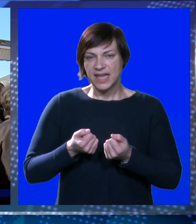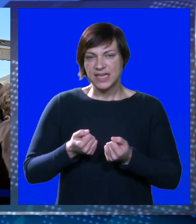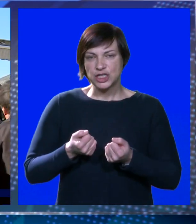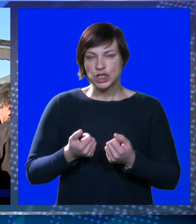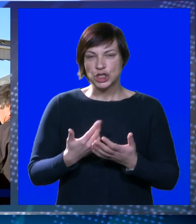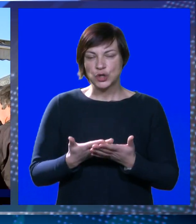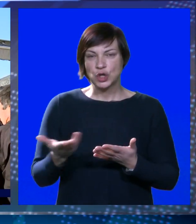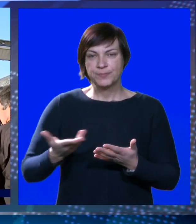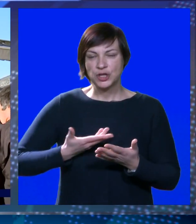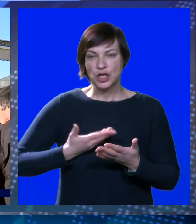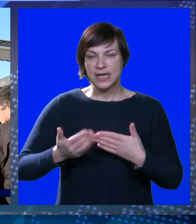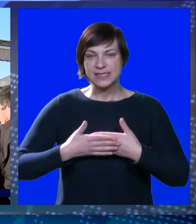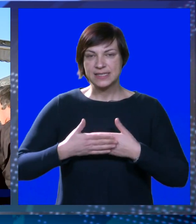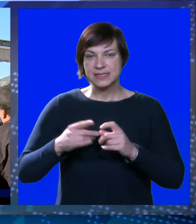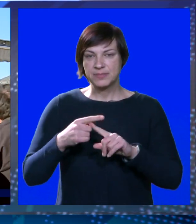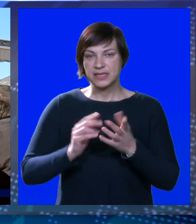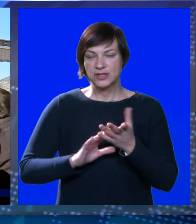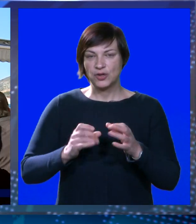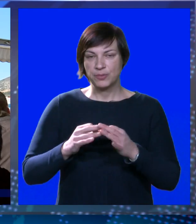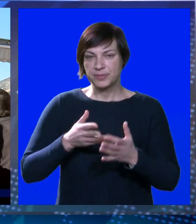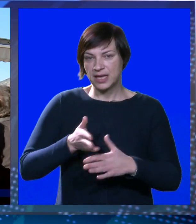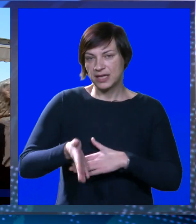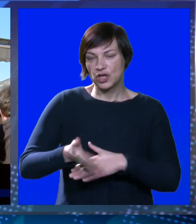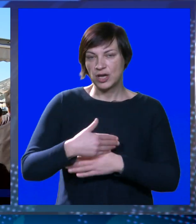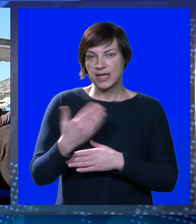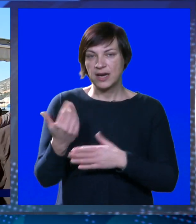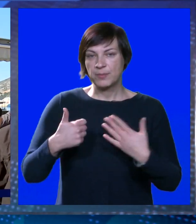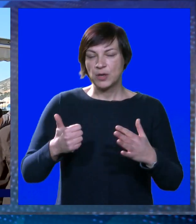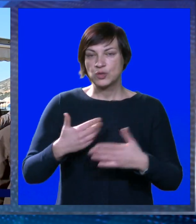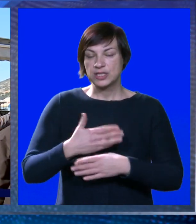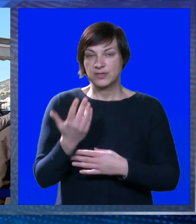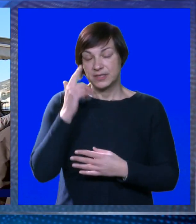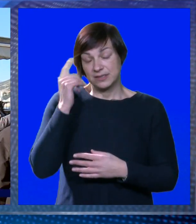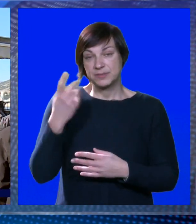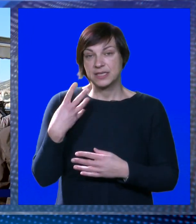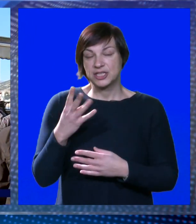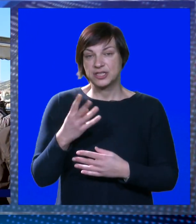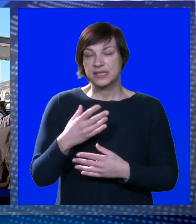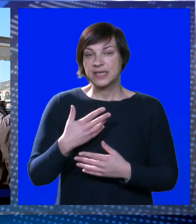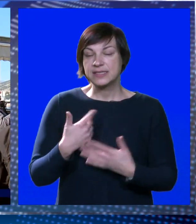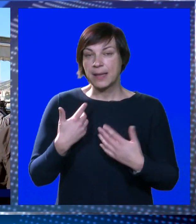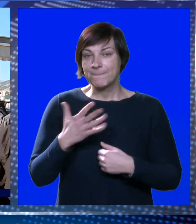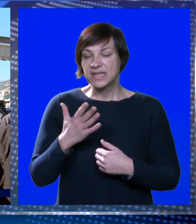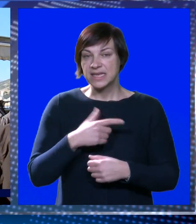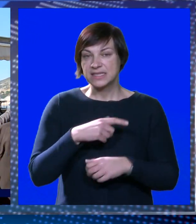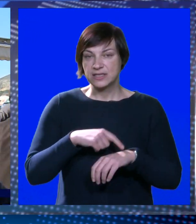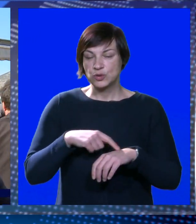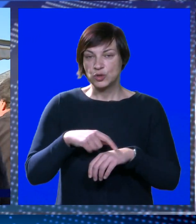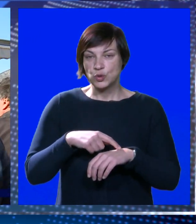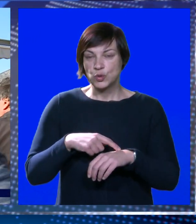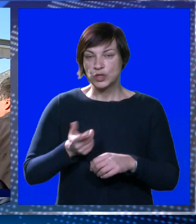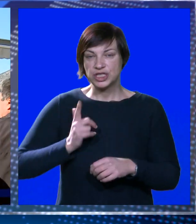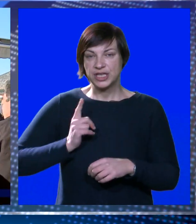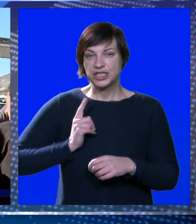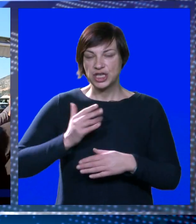preteško dolaziti ispred Tomija, doje rampa u šest ura, otvara i zamisli ka 40 ljudi, 50 u šest ura sa autima